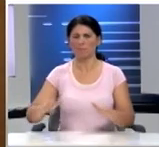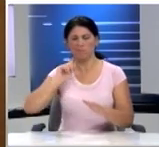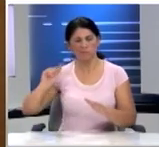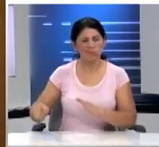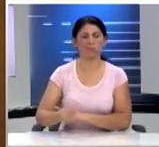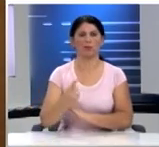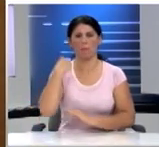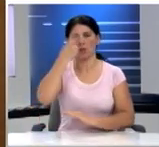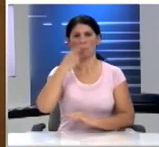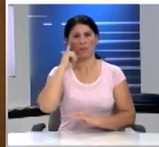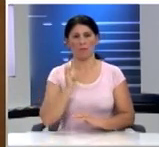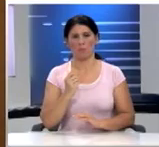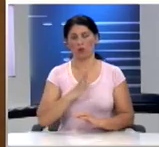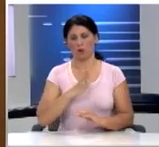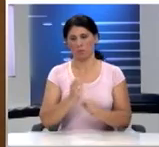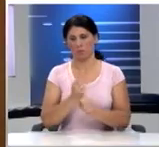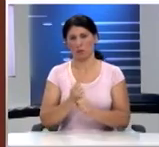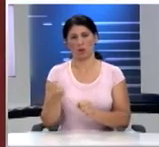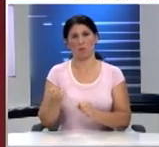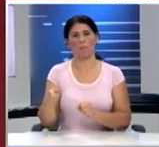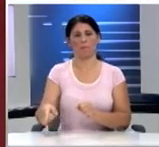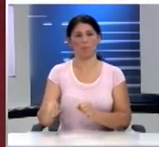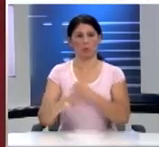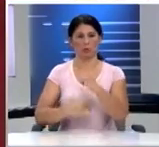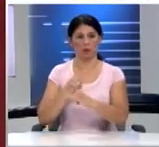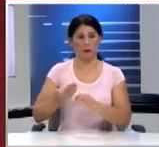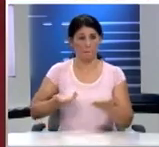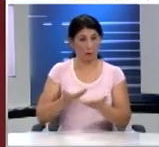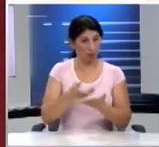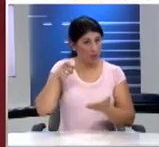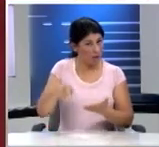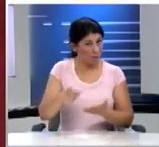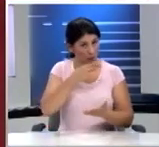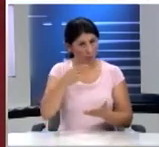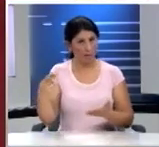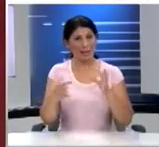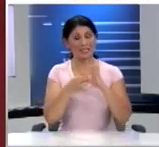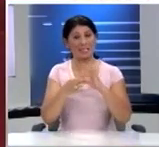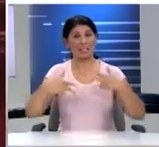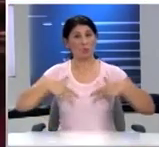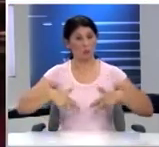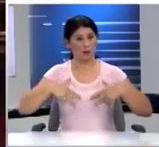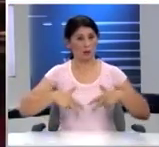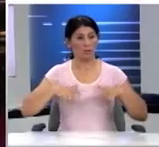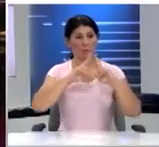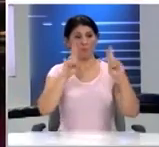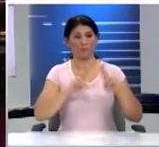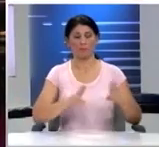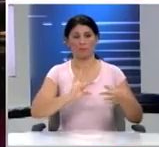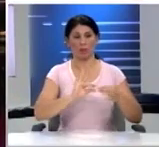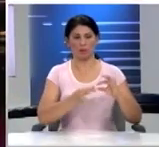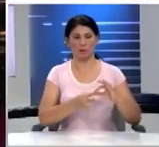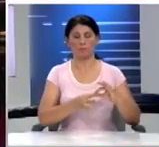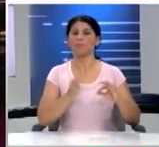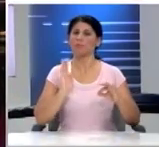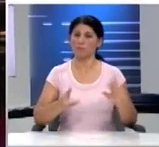ιχειώδη προσωπικά δεδομένα των χρηστών. Προτείναμε προς αυτήν την κατεύθυνση τη συνεργασία της πολιτείας με διεθνείς οργανισμούς,